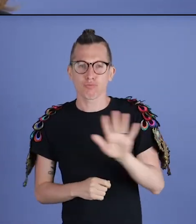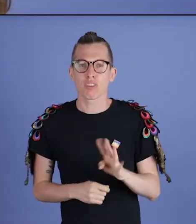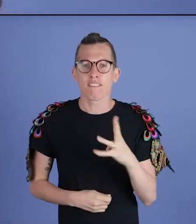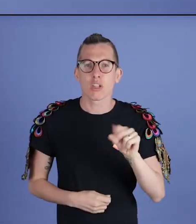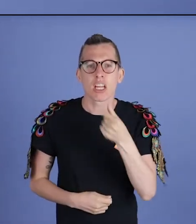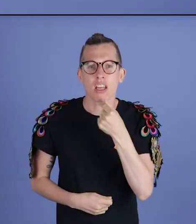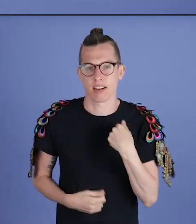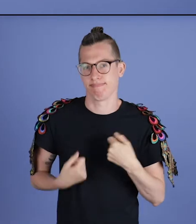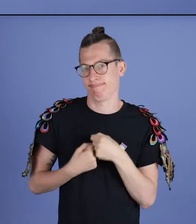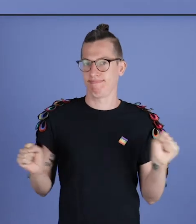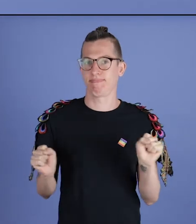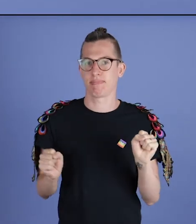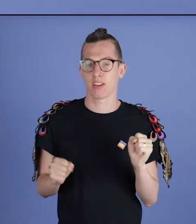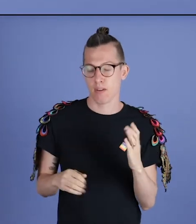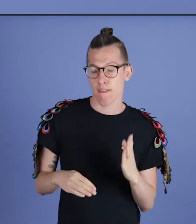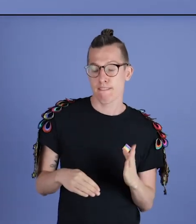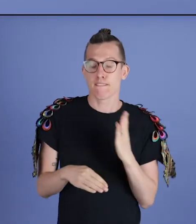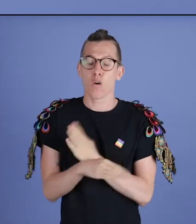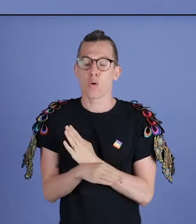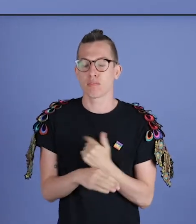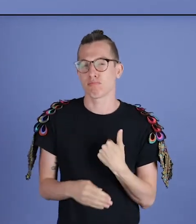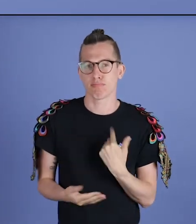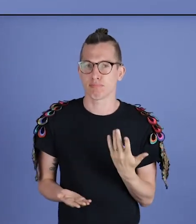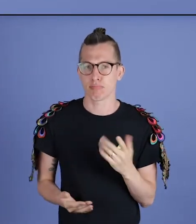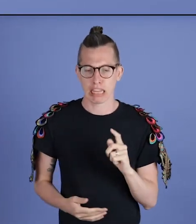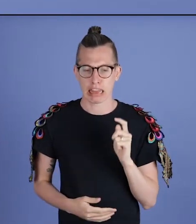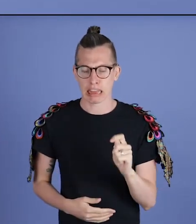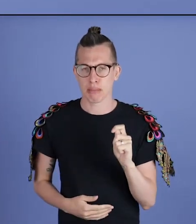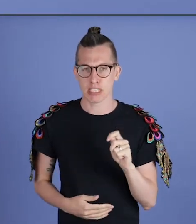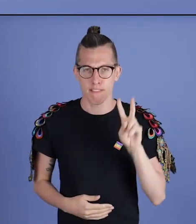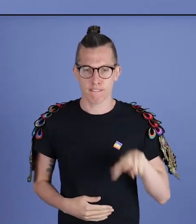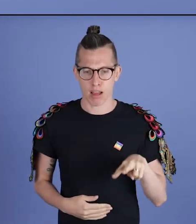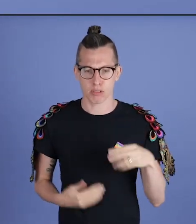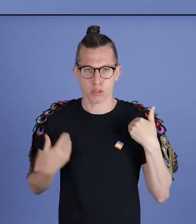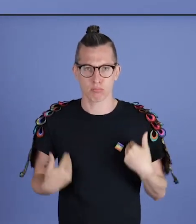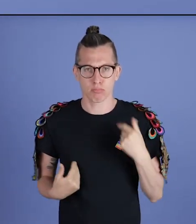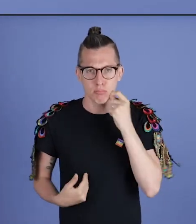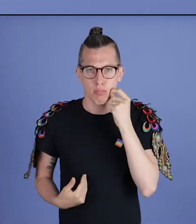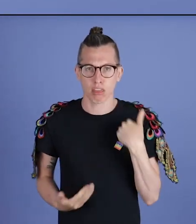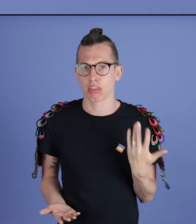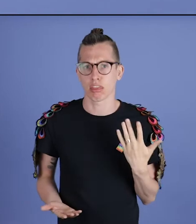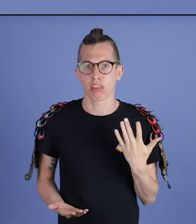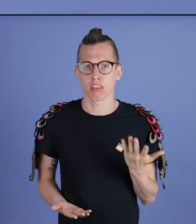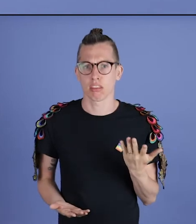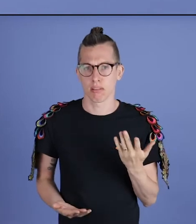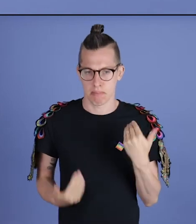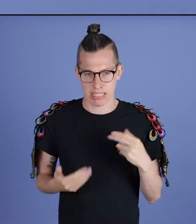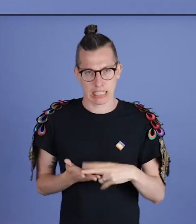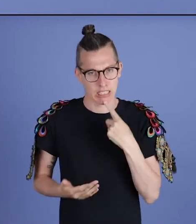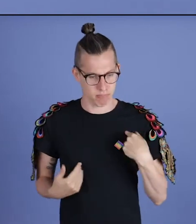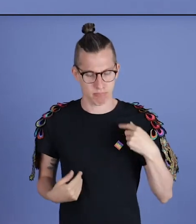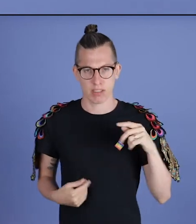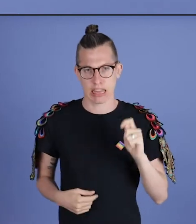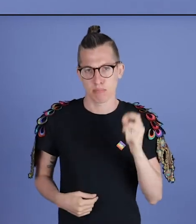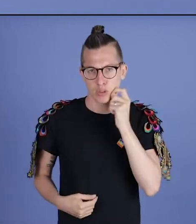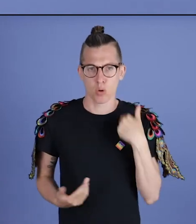24 uit de kast gekomen en daarvoor was ik eigenlijk echt, en dat zeiden de mensen ook tegen mij,